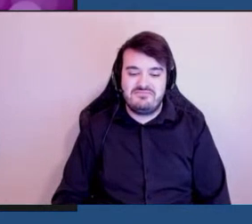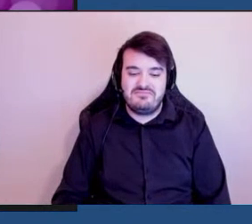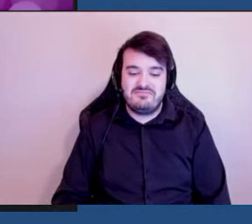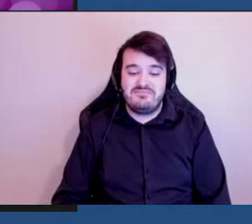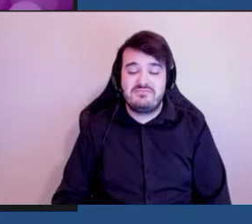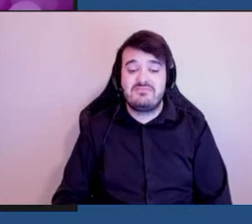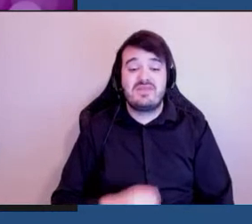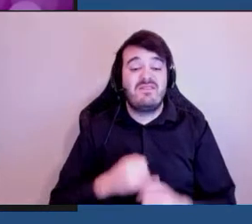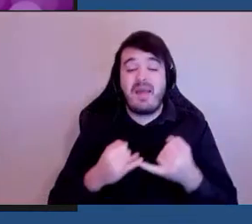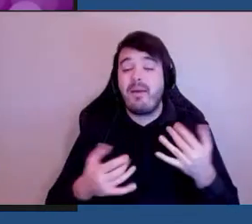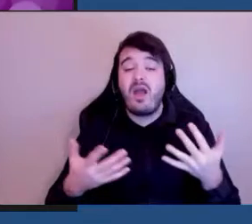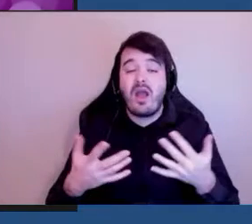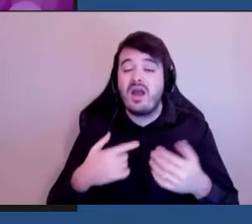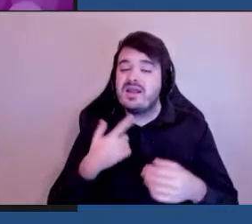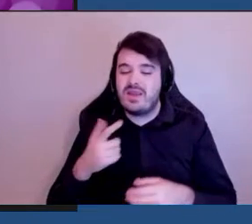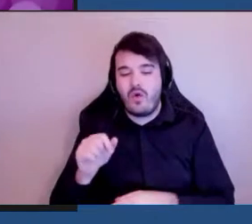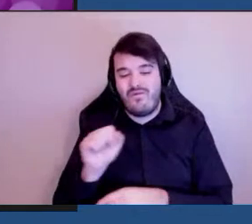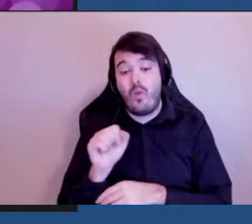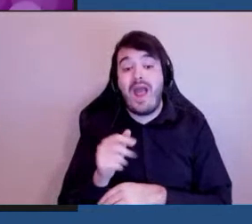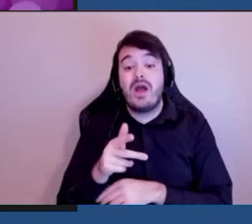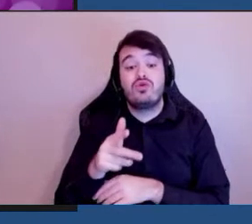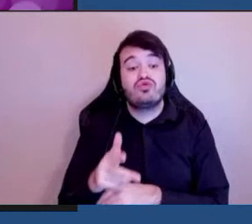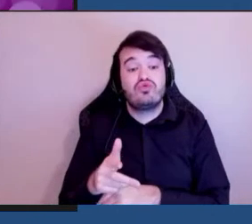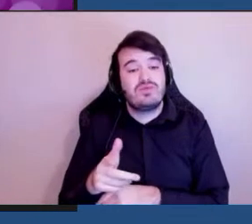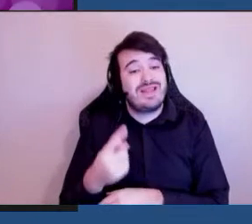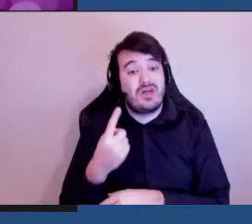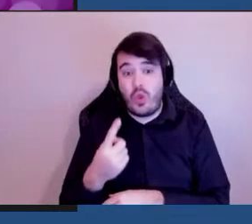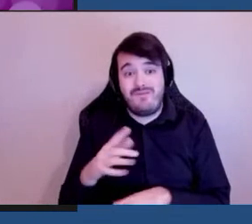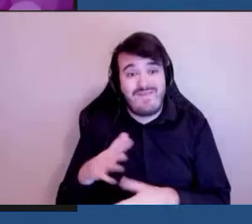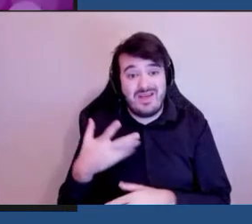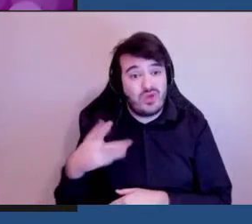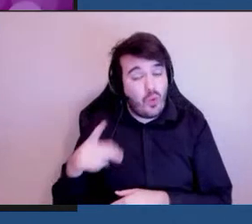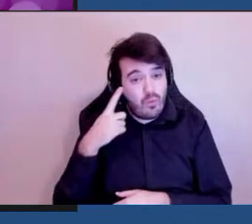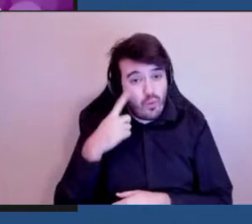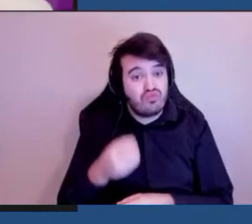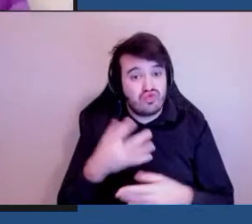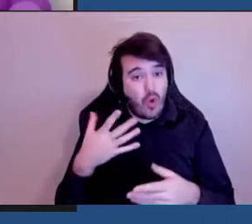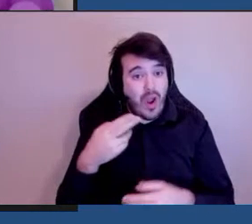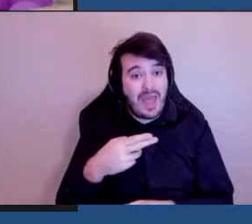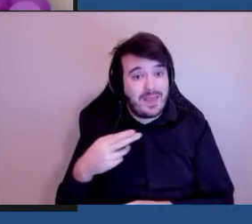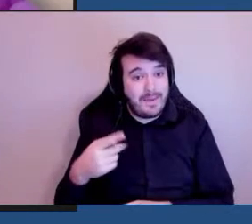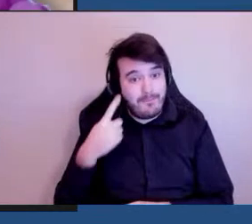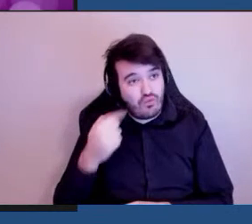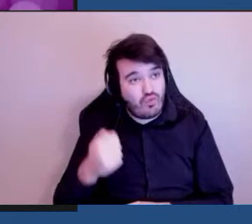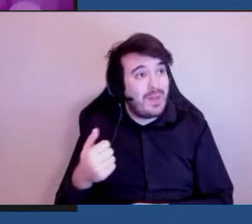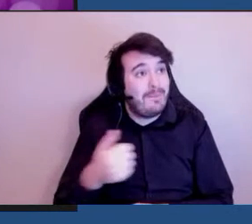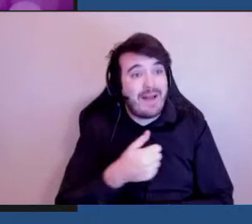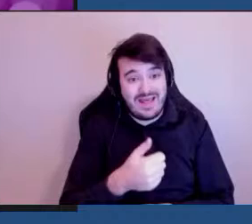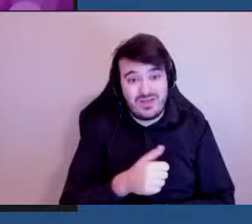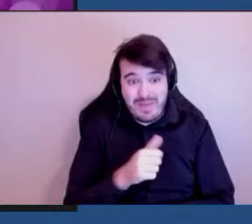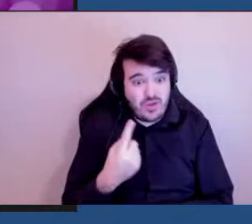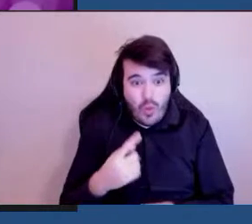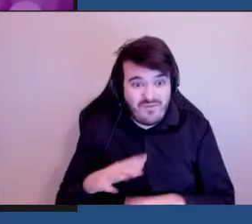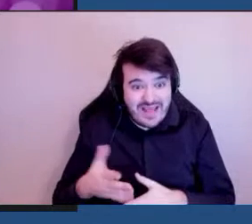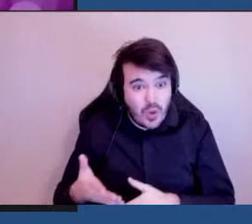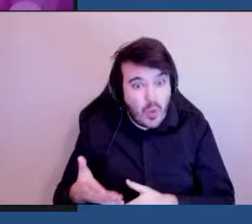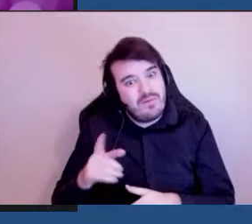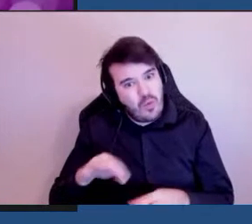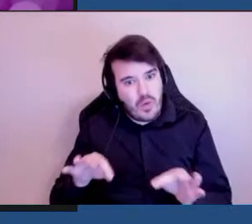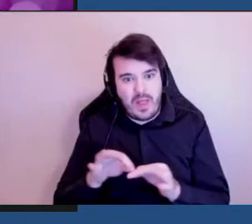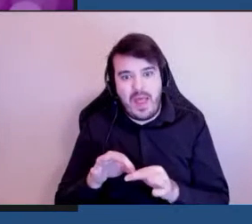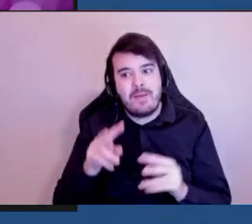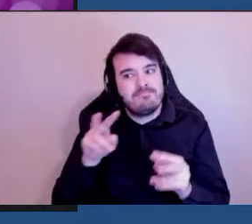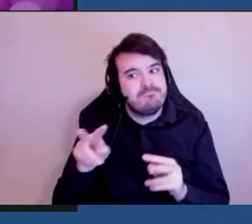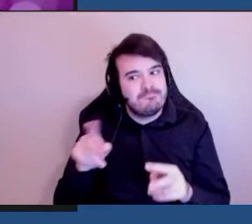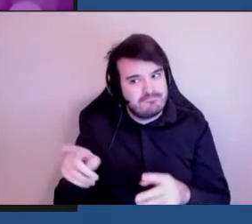la seule façon pour bien des handicapés à se déplacer. On continue à surveiller ces places de stationnement